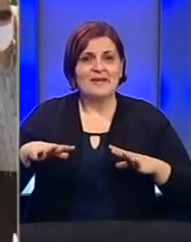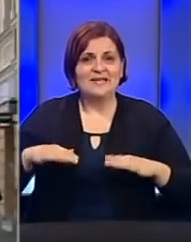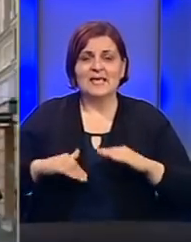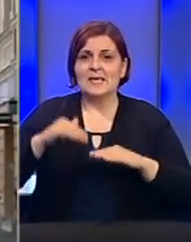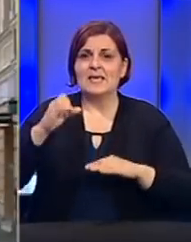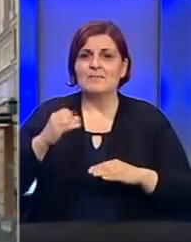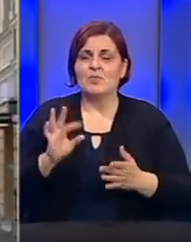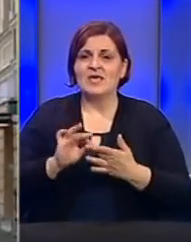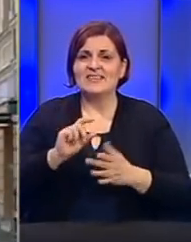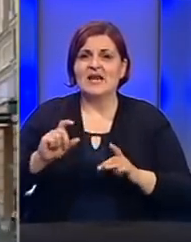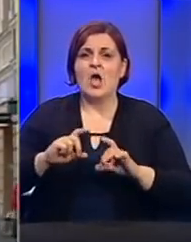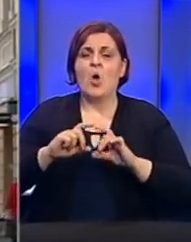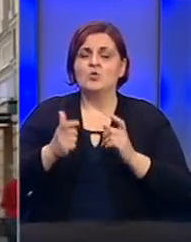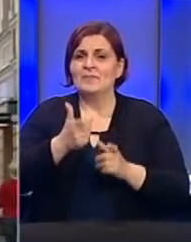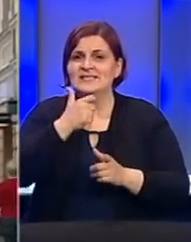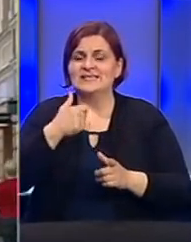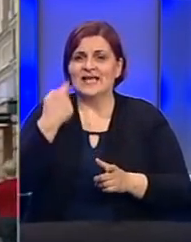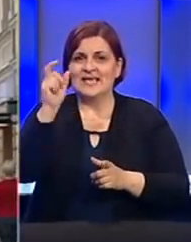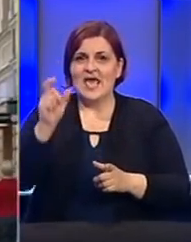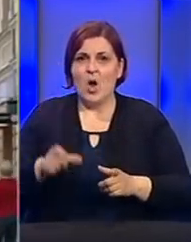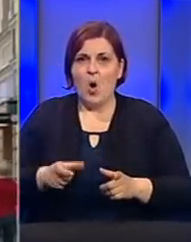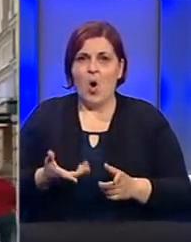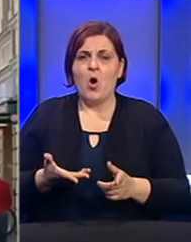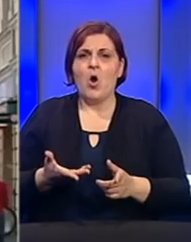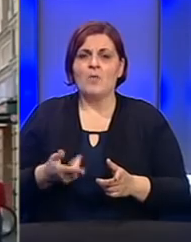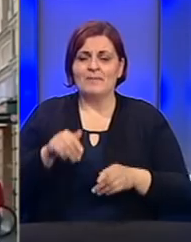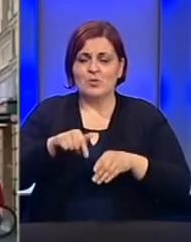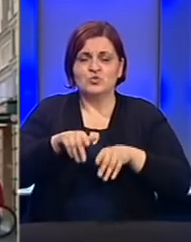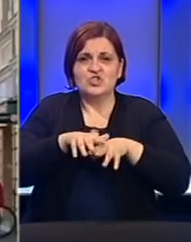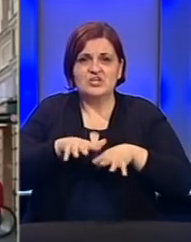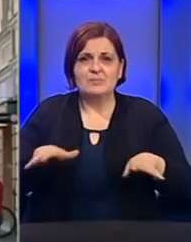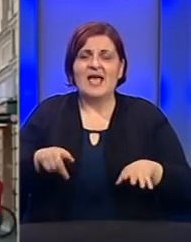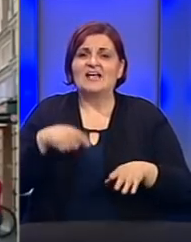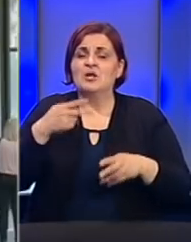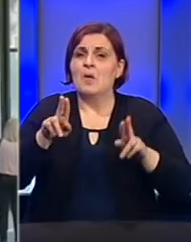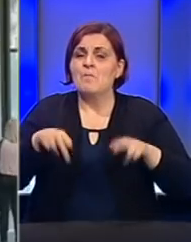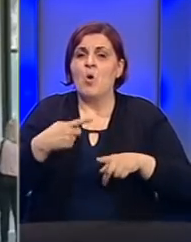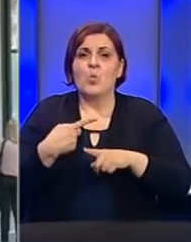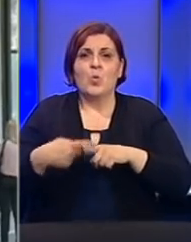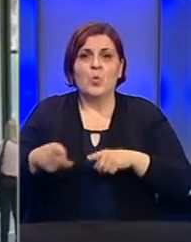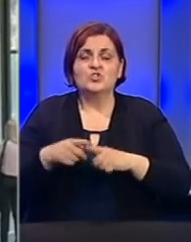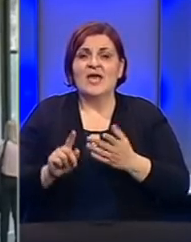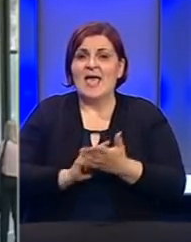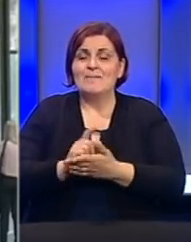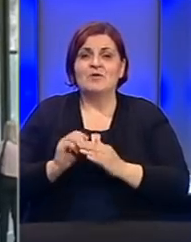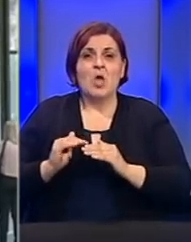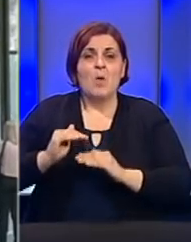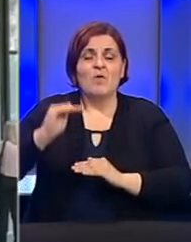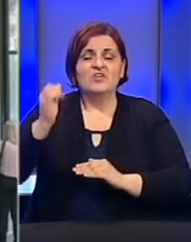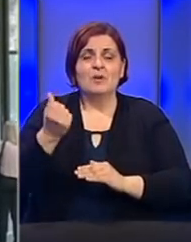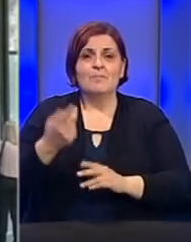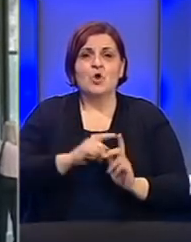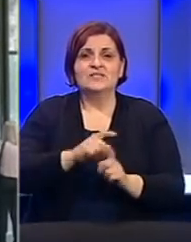povećan broj testiranih u domovima za starija lica, faza lokalne transmisije, navodili su se kao mogući razlozi za privremeno povećanje broja